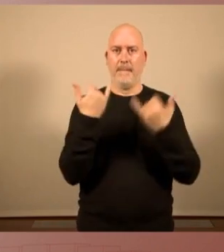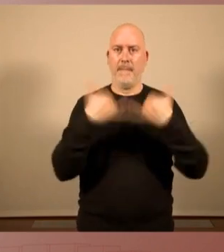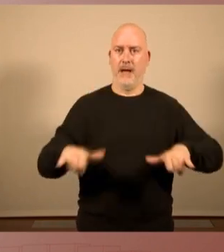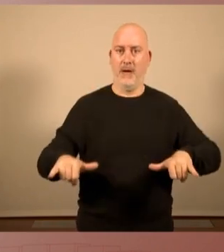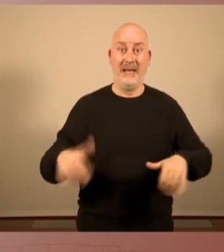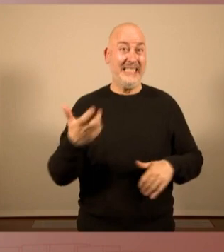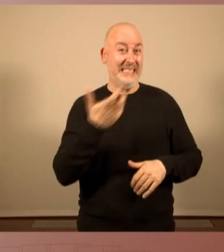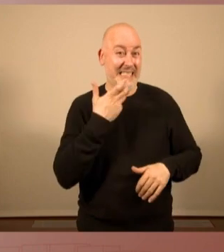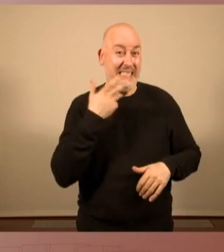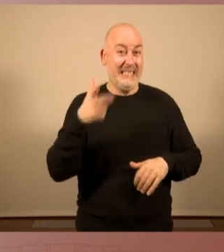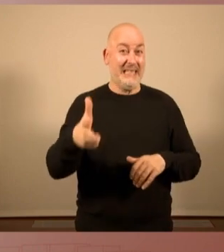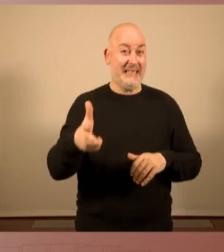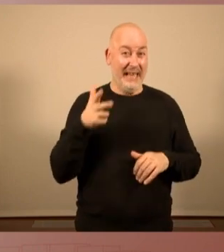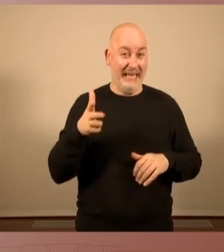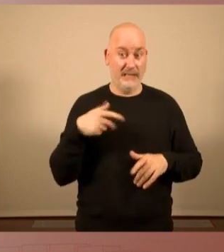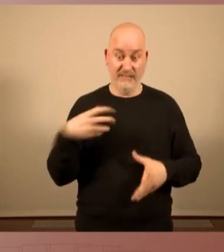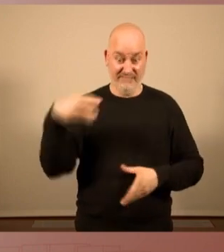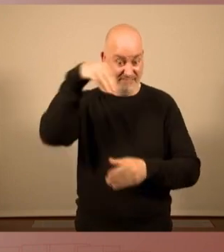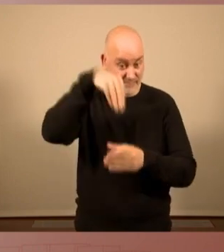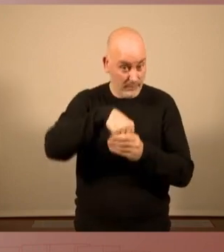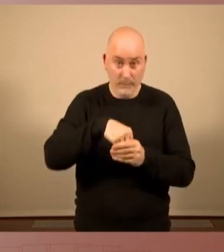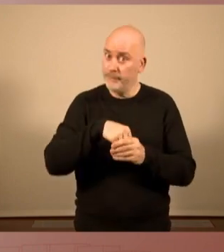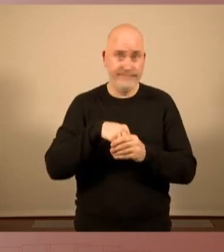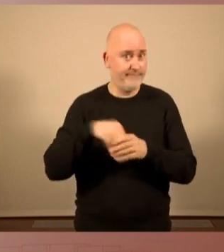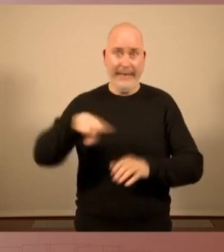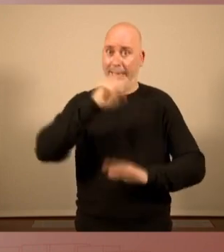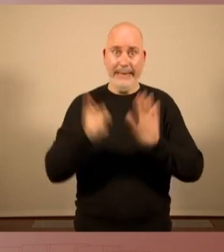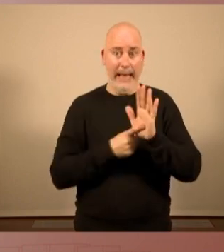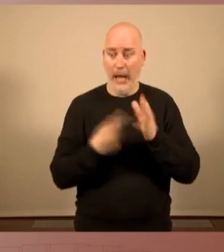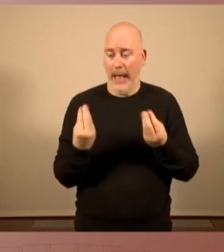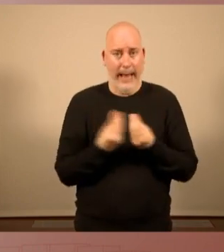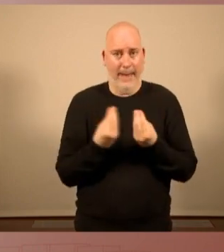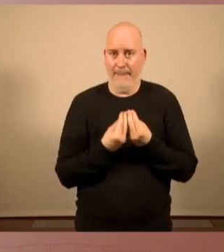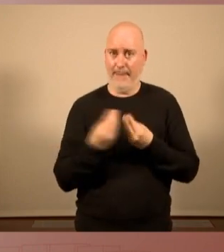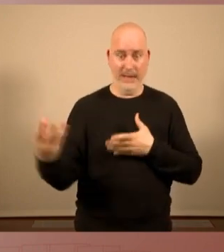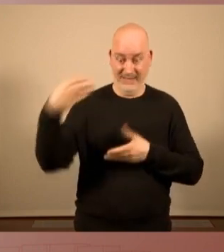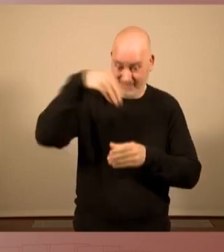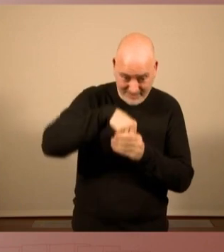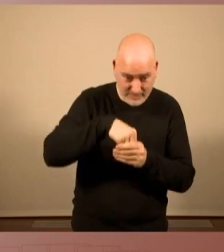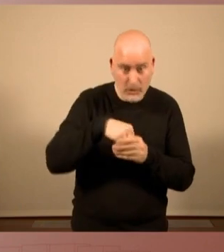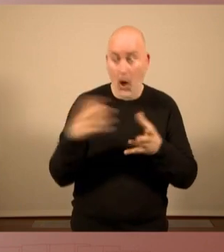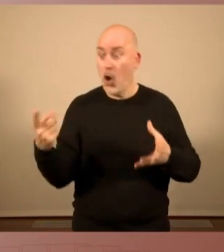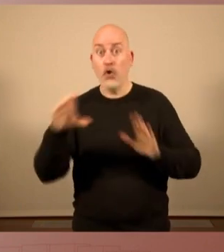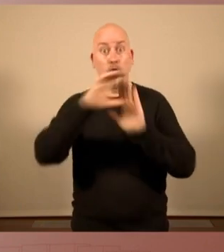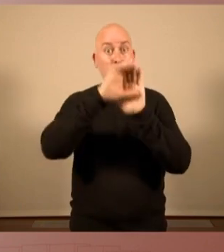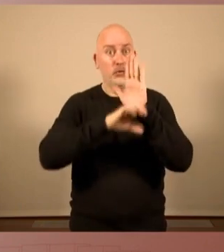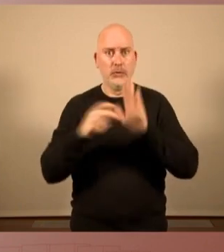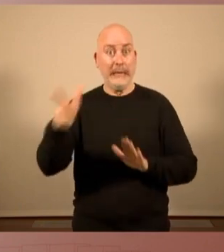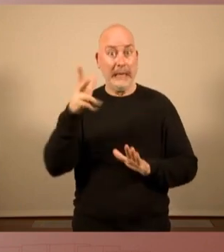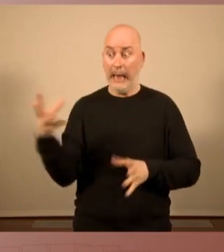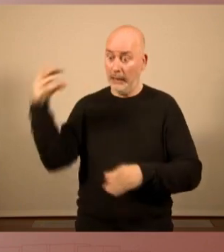drets no caben dins les lleis, si els drets no caben ni dins les lleis ni a dins de les constitucions,